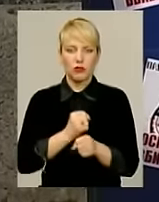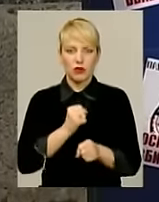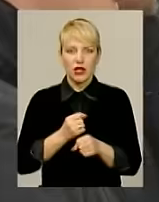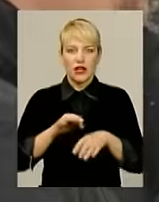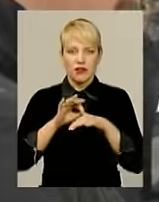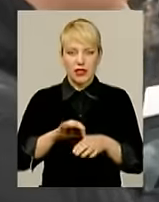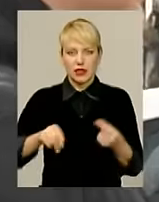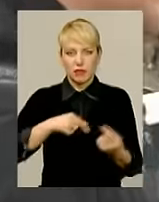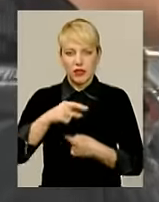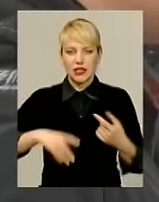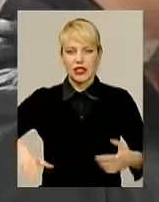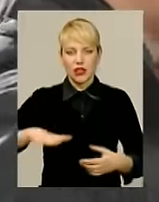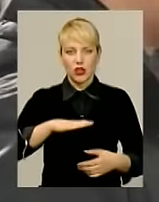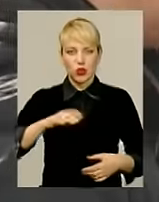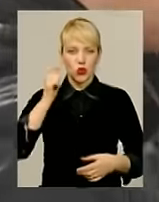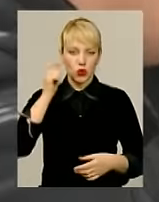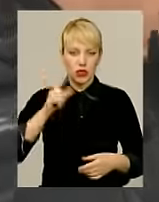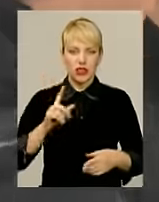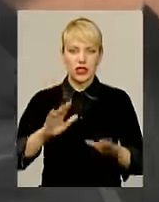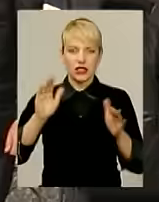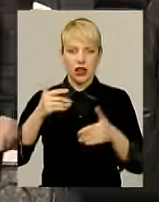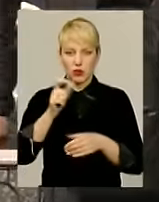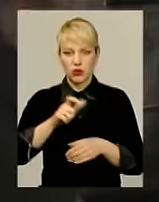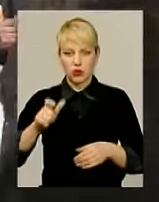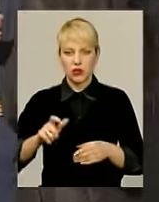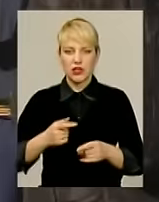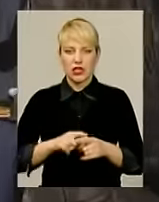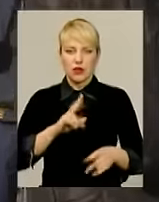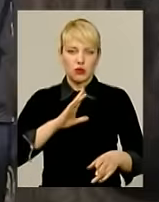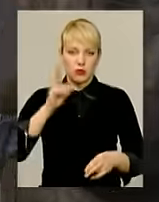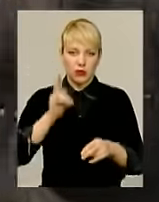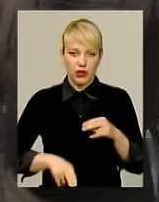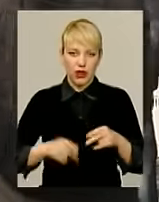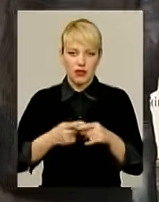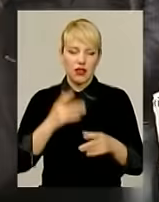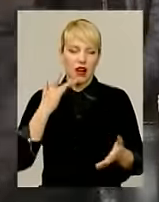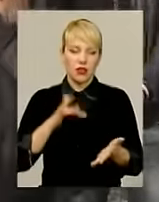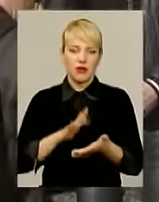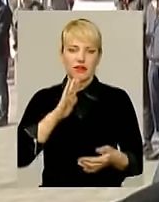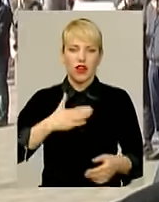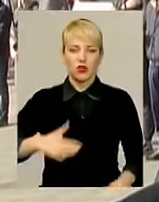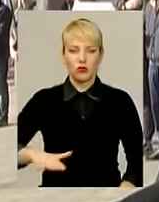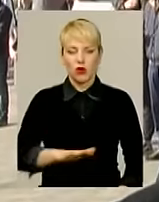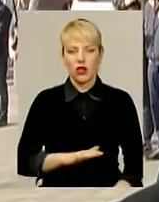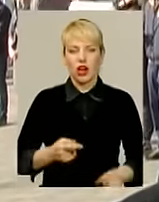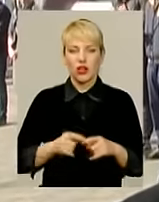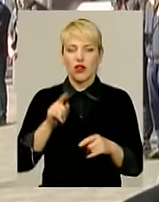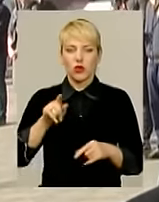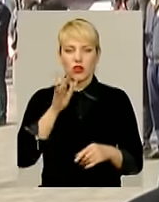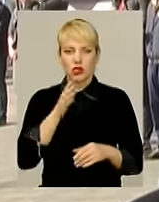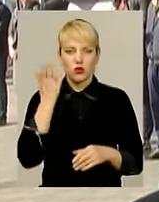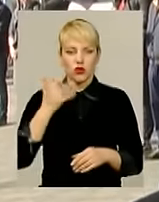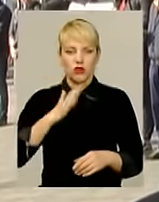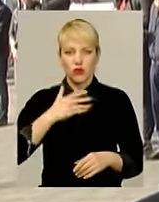на території України. Тож закликають посадовців покласти край цій ганьбі. Принаймні в нашому краї. В той час, коли в Україні